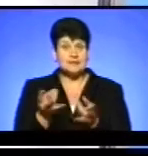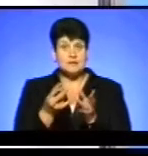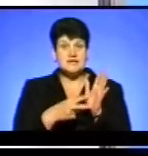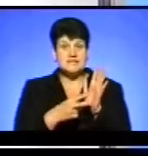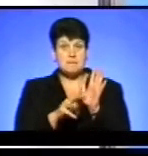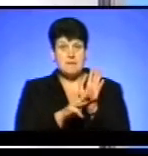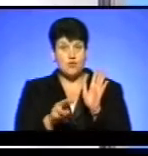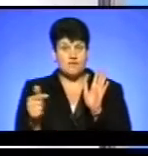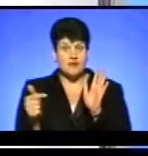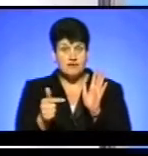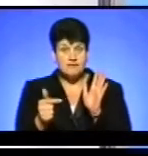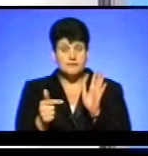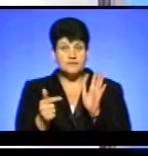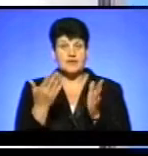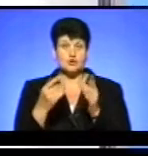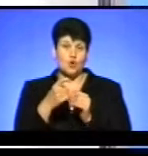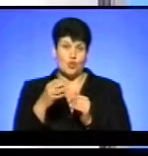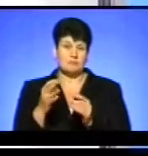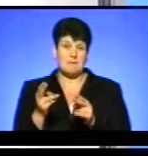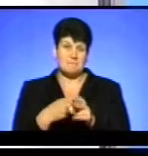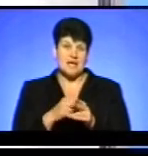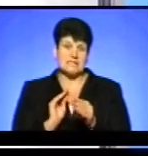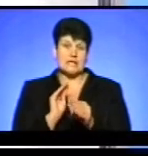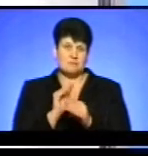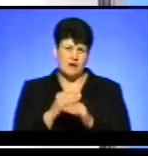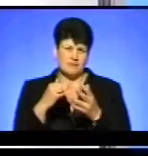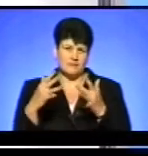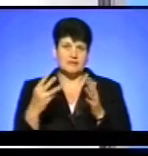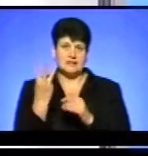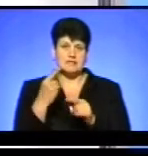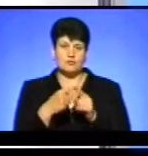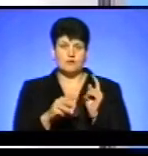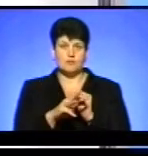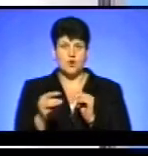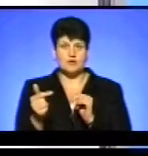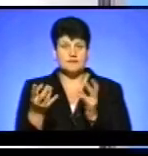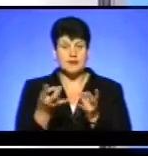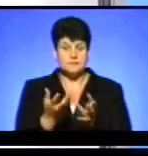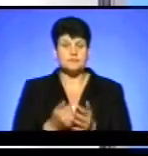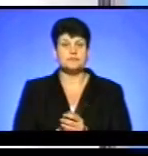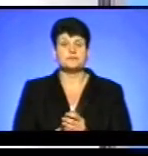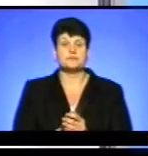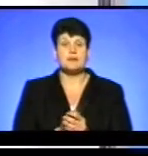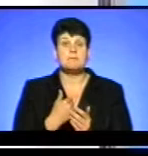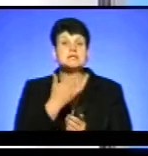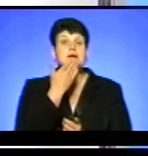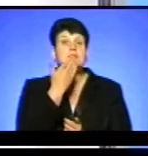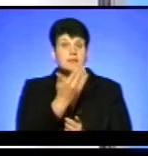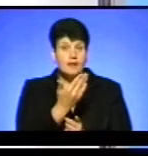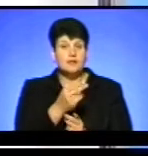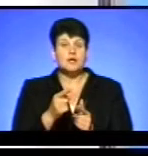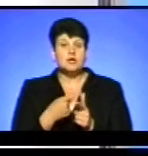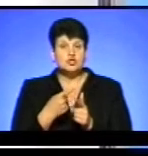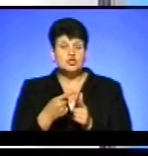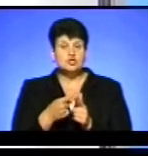мільйонів гривень, якщо хоча б без надбавок і цього всього 3,5 мільйони гривень. Ми запитали, чи можуть